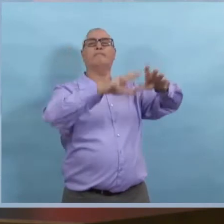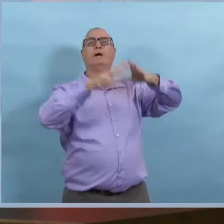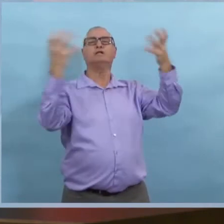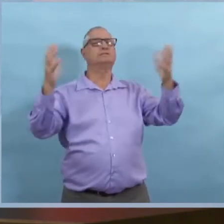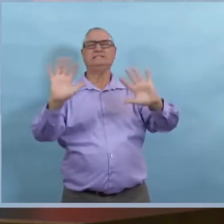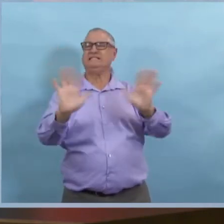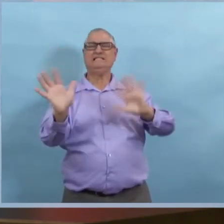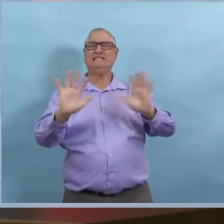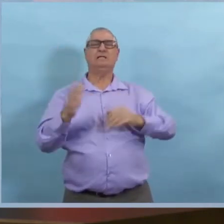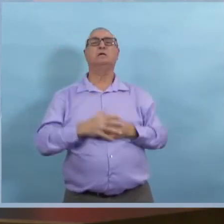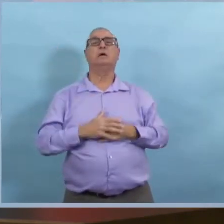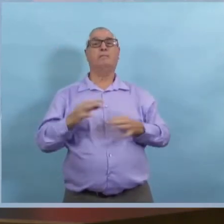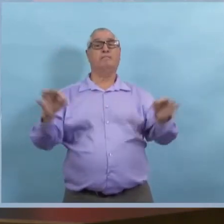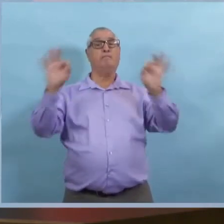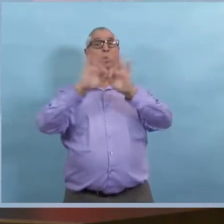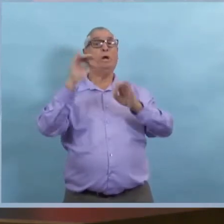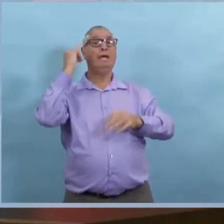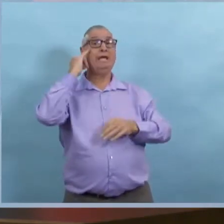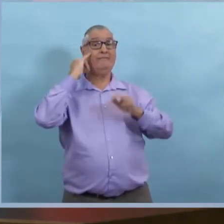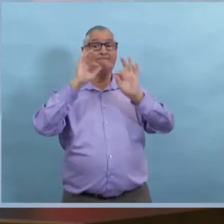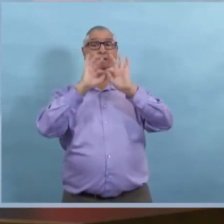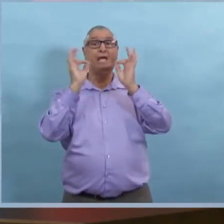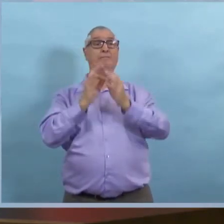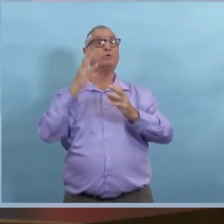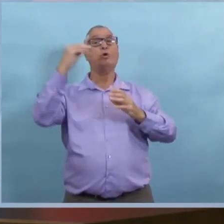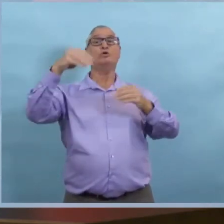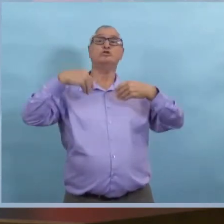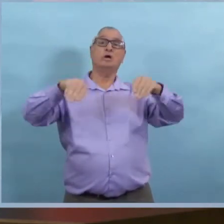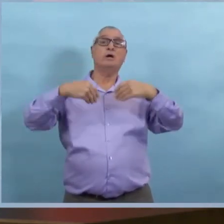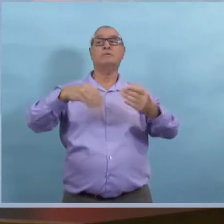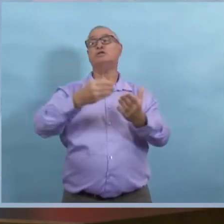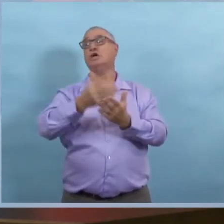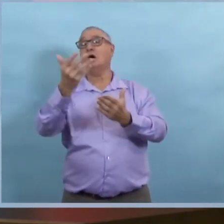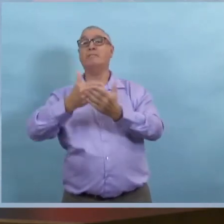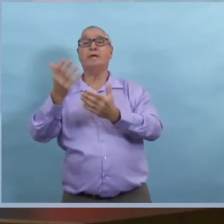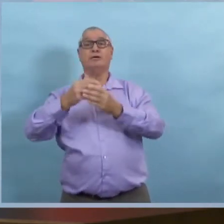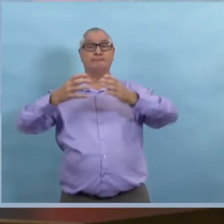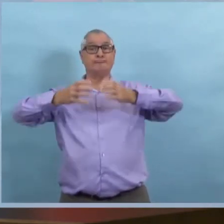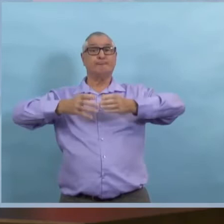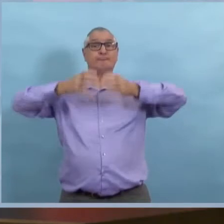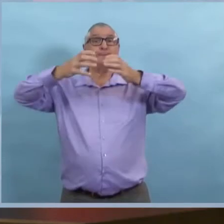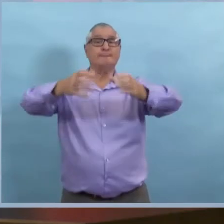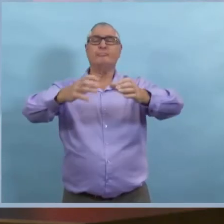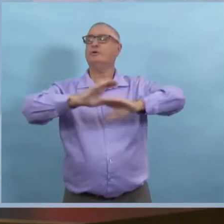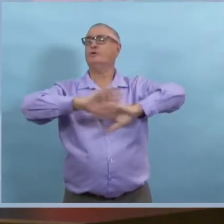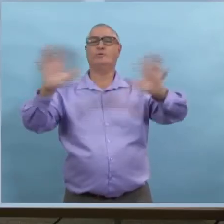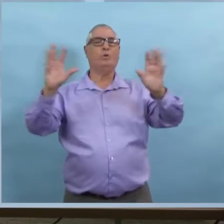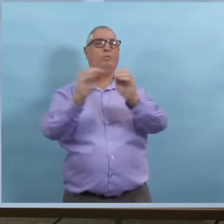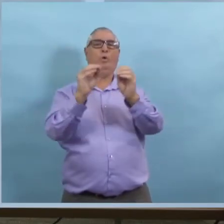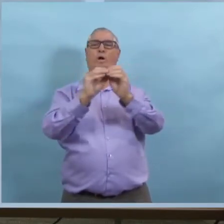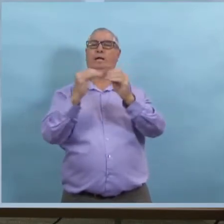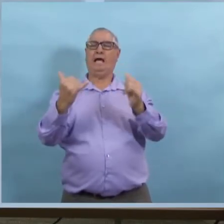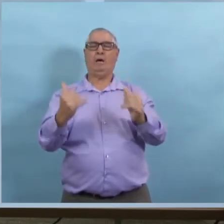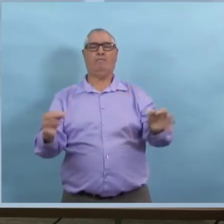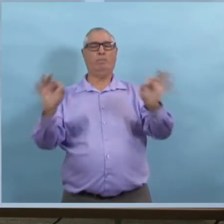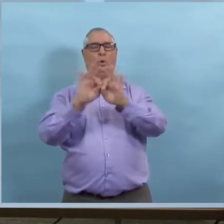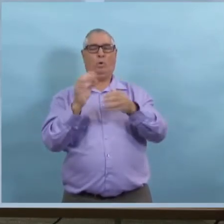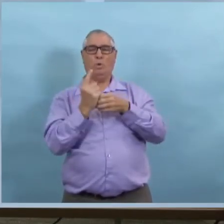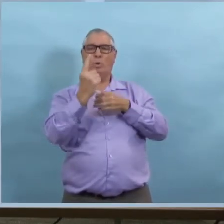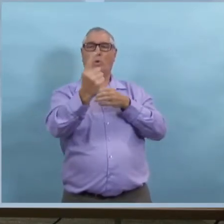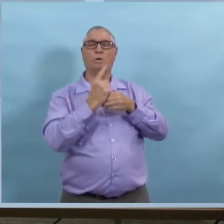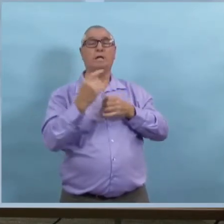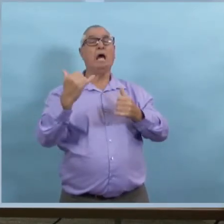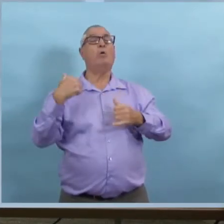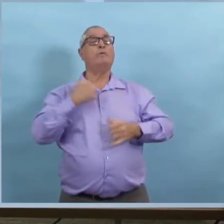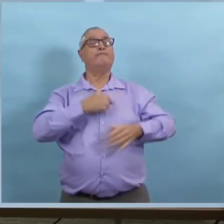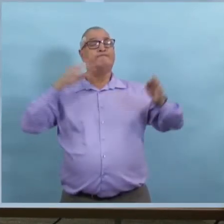Si vous allez faire les courses, faites-le avec beaucoup moins de personnes dans votre famille parce que ça, c'est une bonne idée. À l'heure actuelle, il nous faut vraiment et